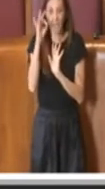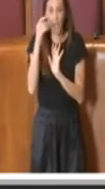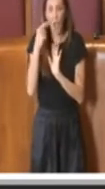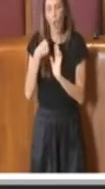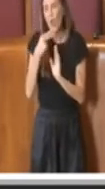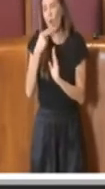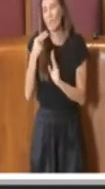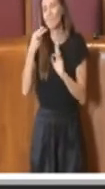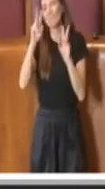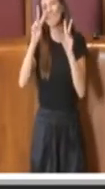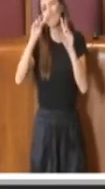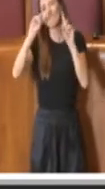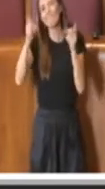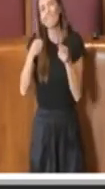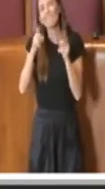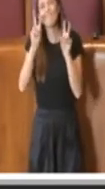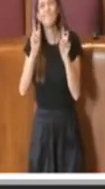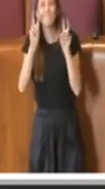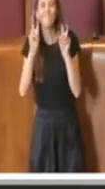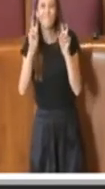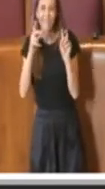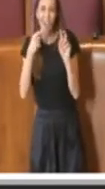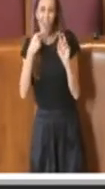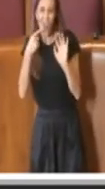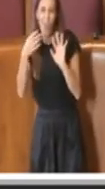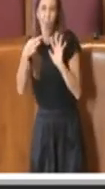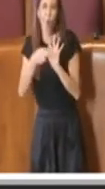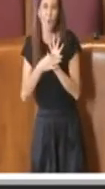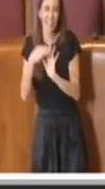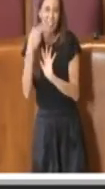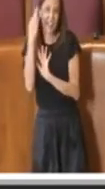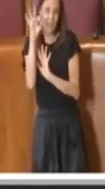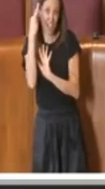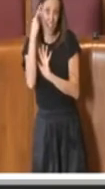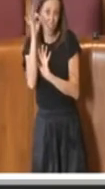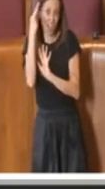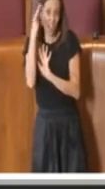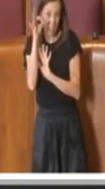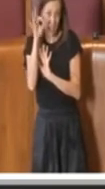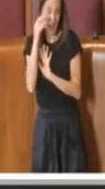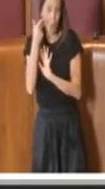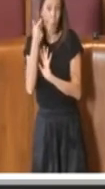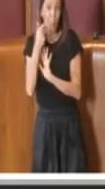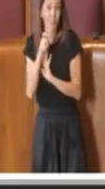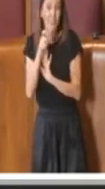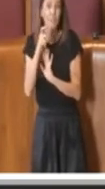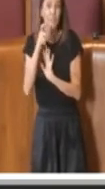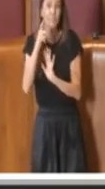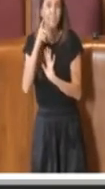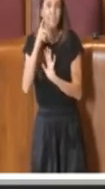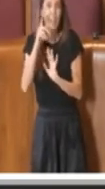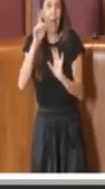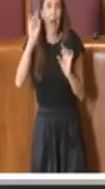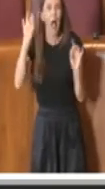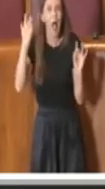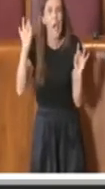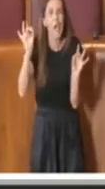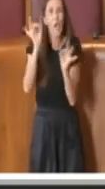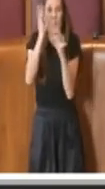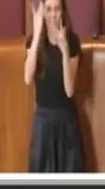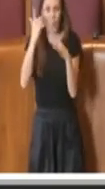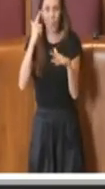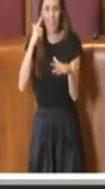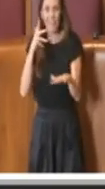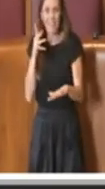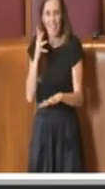è prevista solo per particolari interventi specifici su